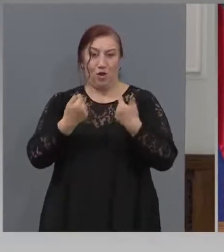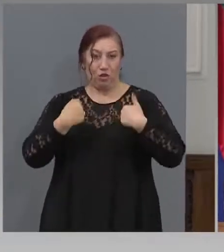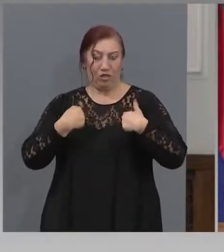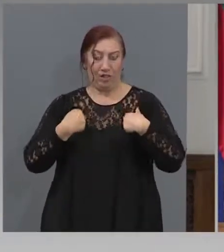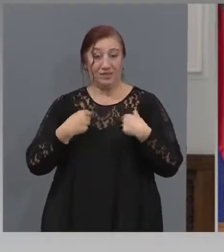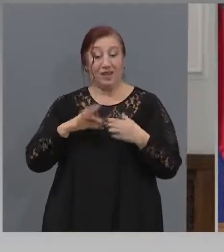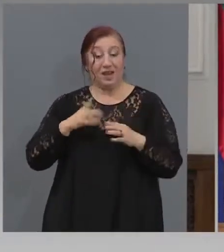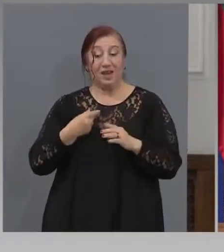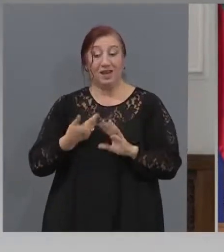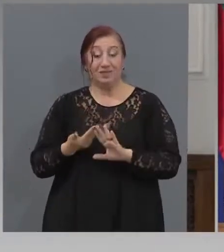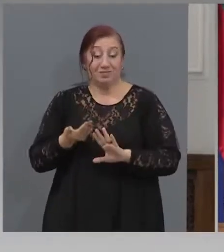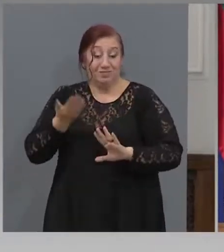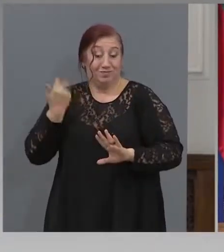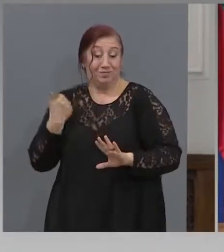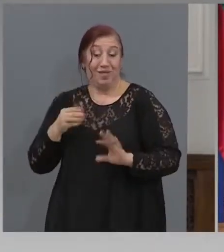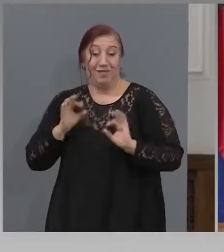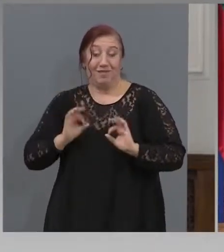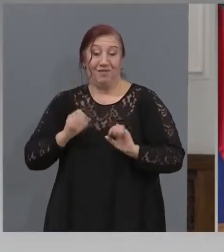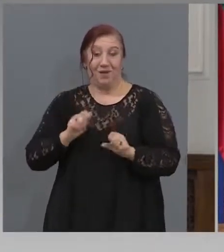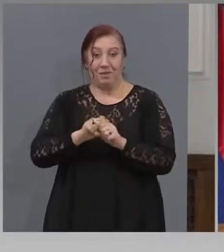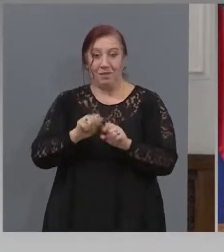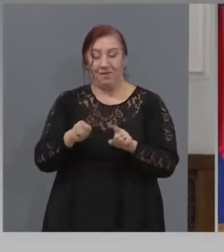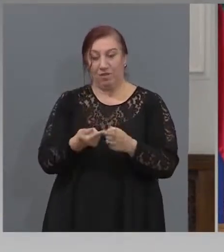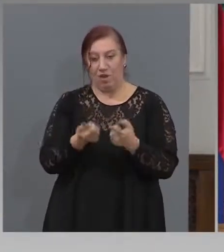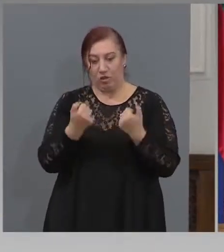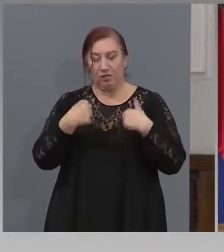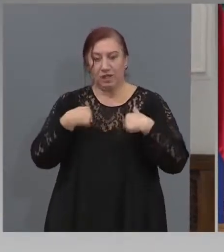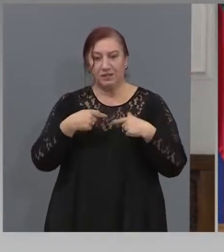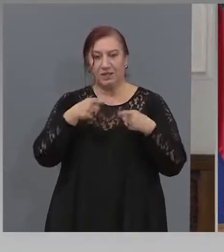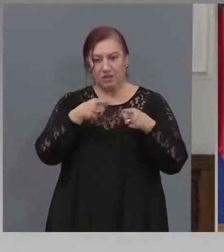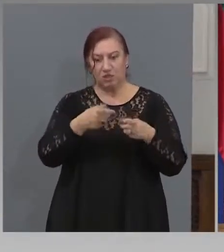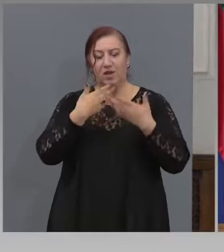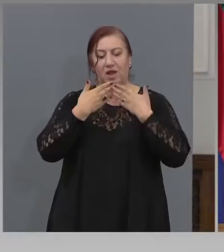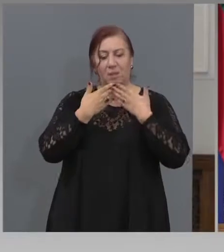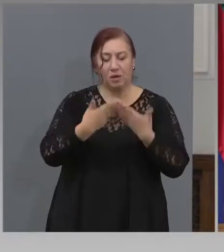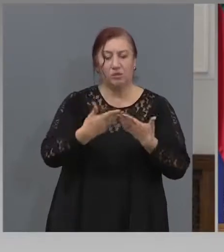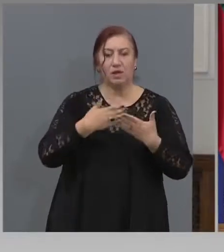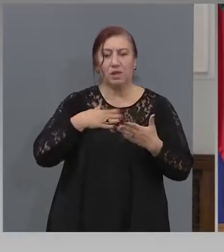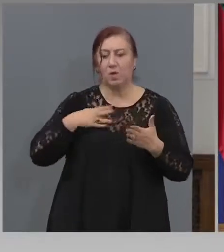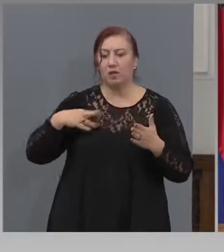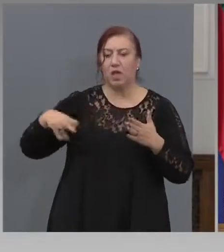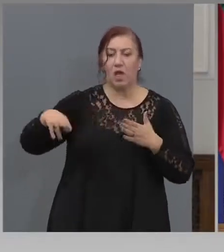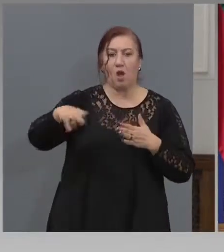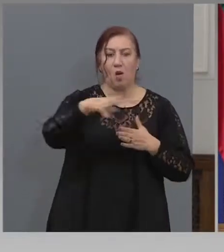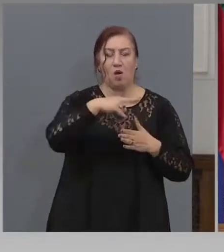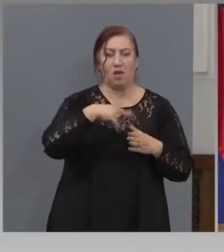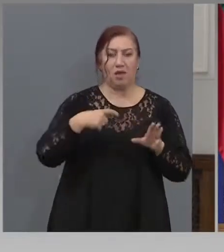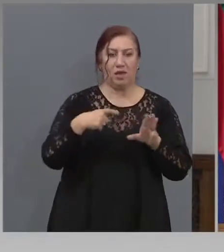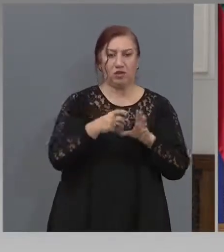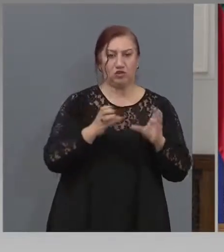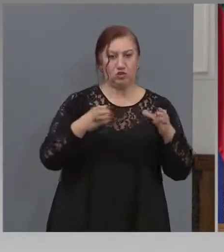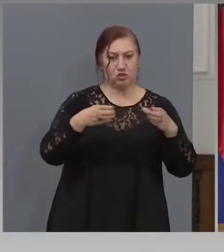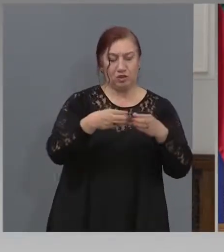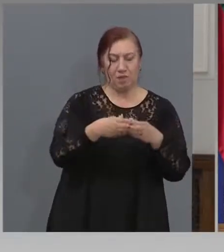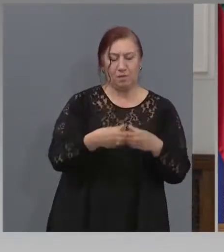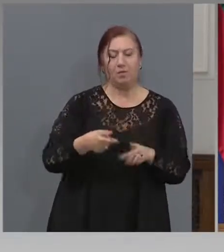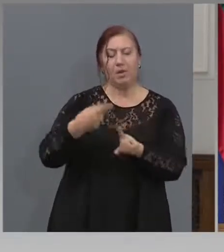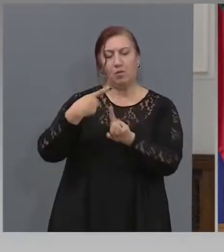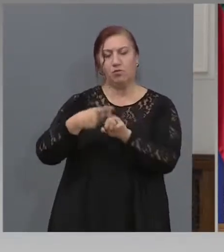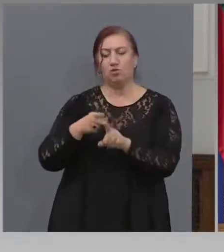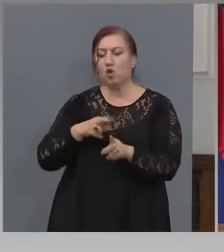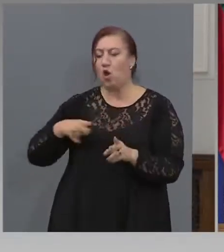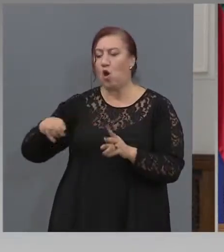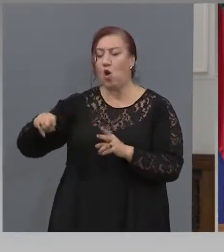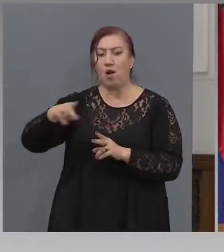е направено от нас. За което благодаря и на моите колеги от штаба, на колегите от правителството и на